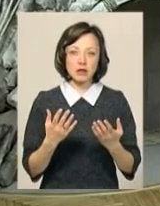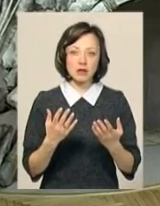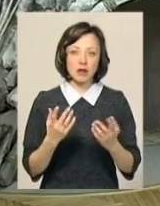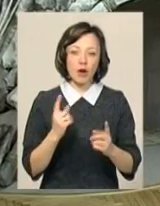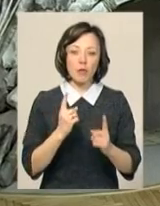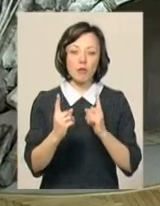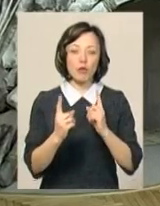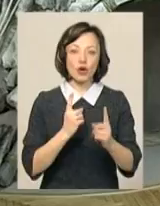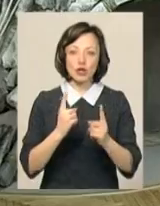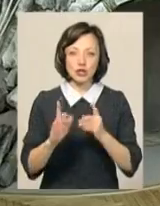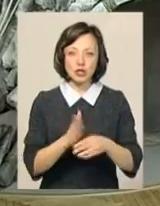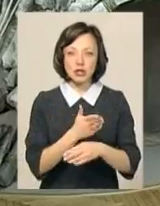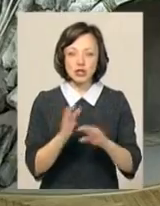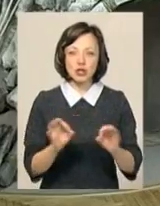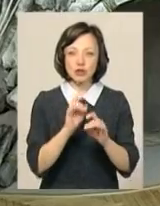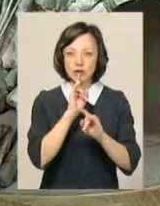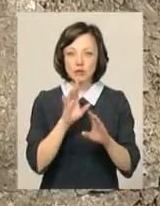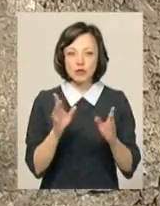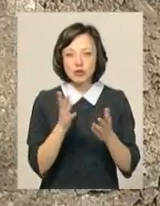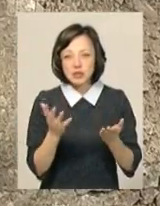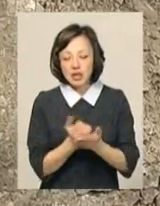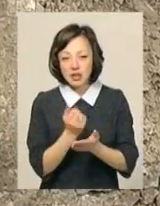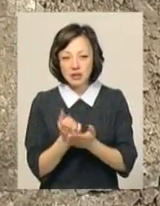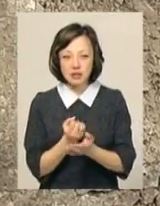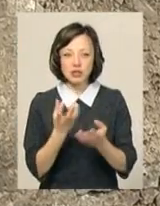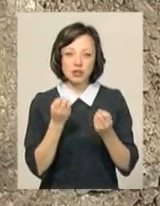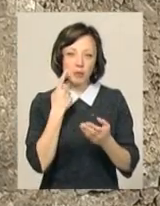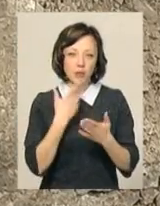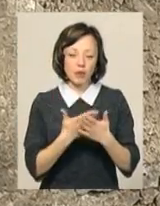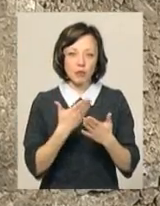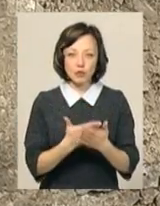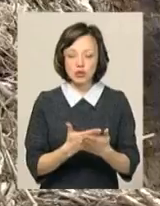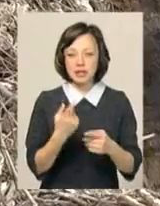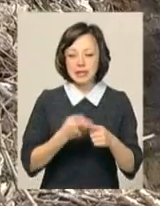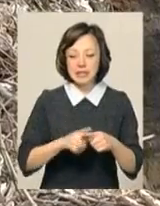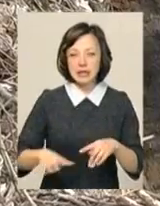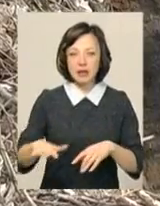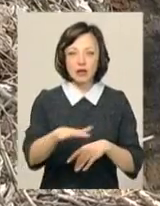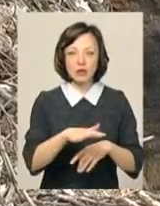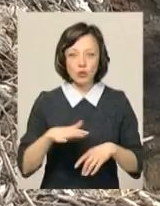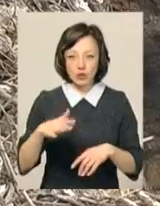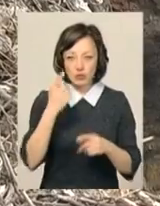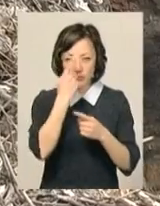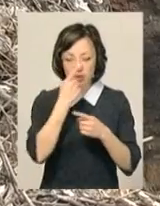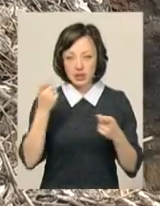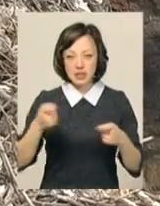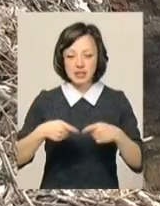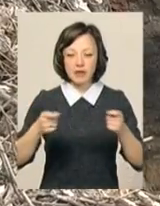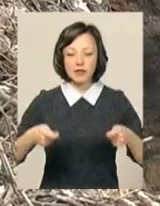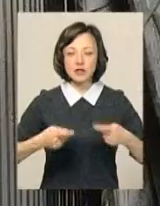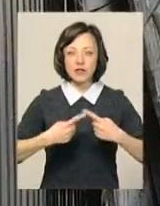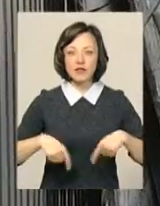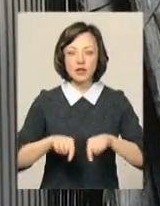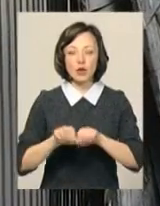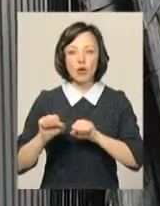нічого не буде, хіба що обихових знаків. Ще одне припущення щодо знахідок на цій території озвучив завідувач відділу охорони пам